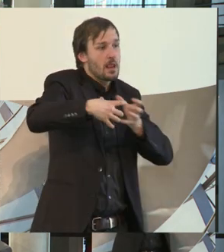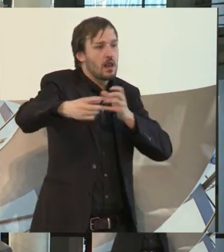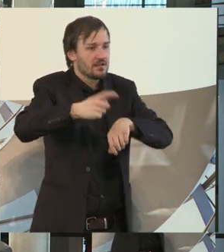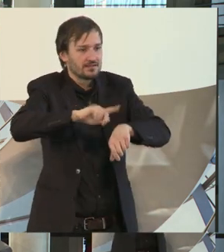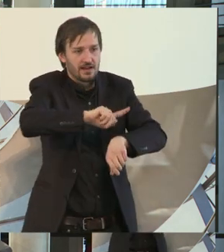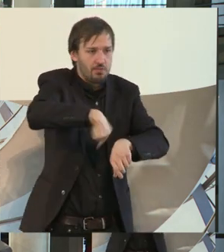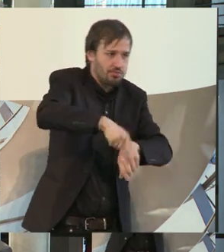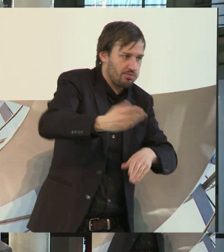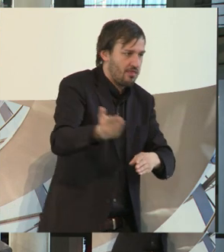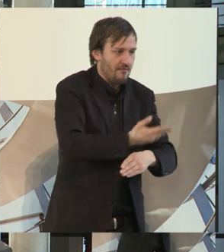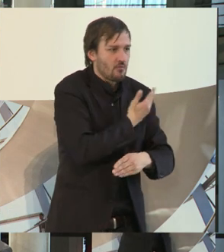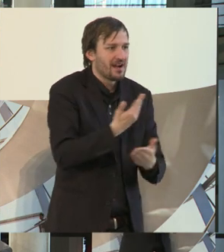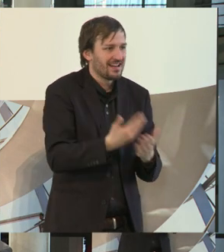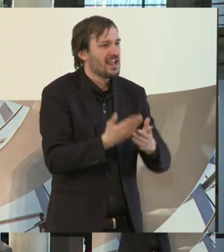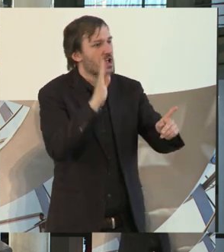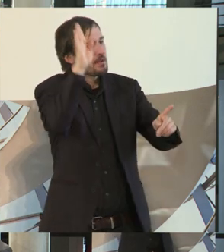gemeldet hat. Genau.